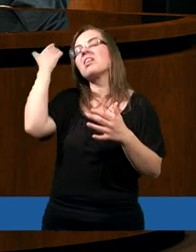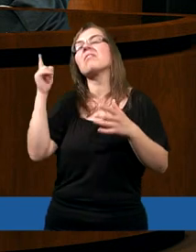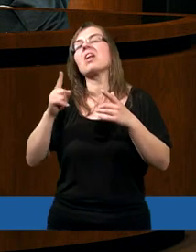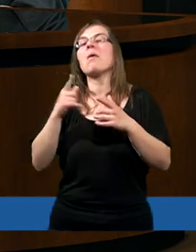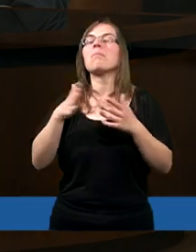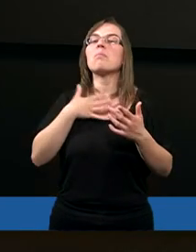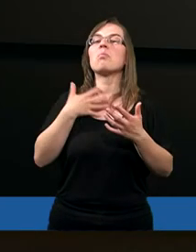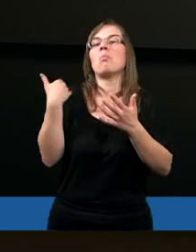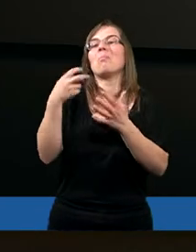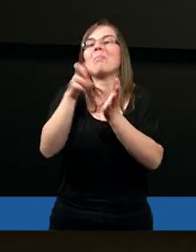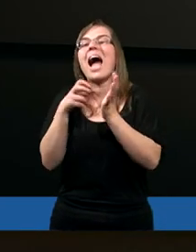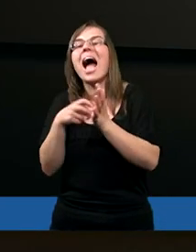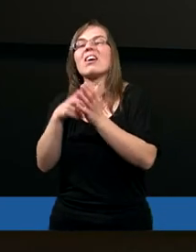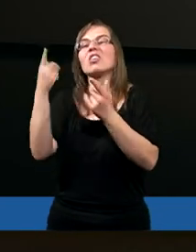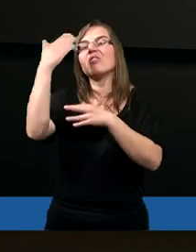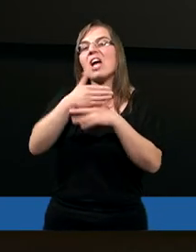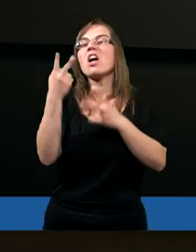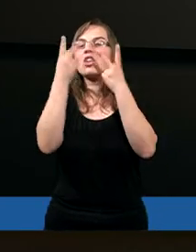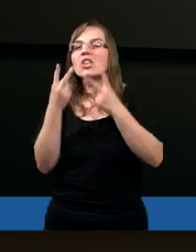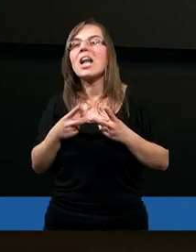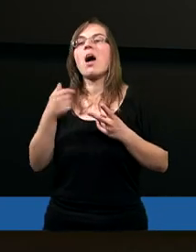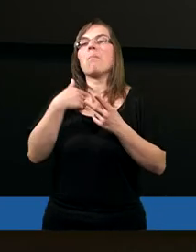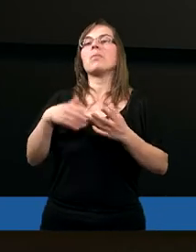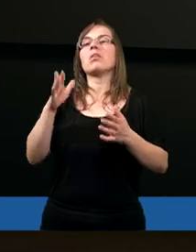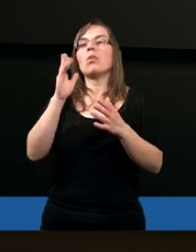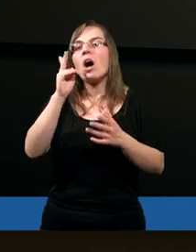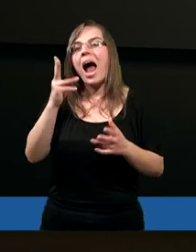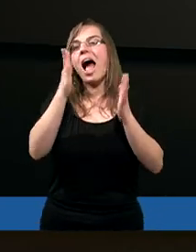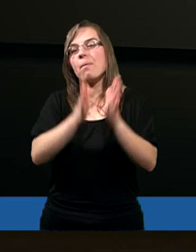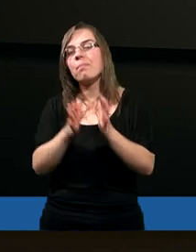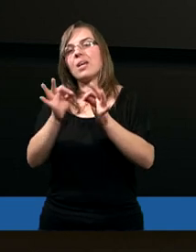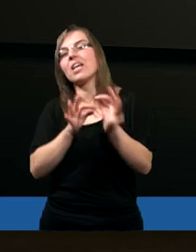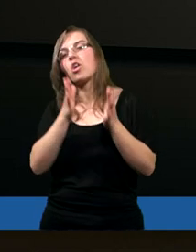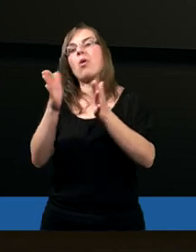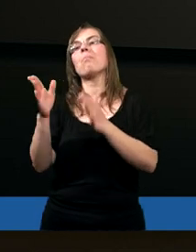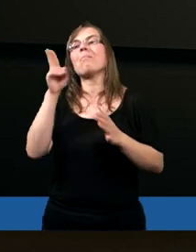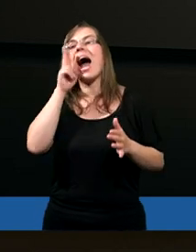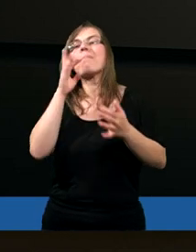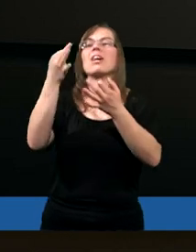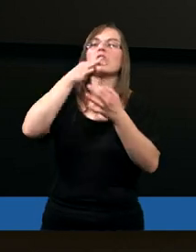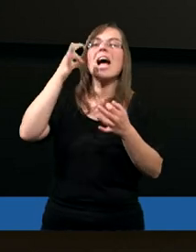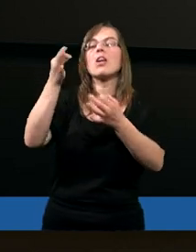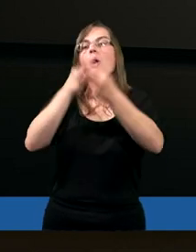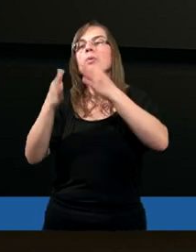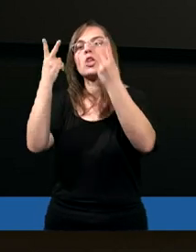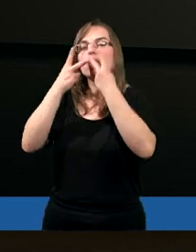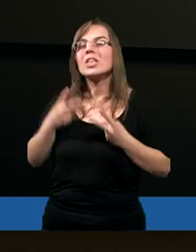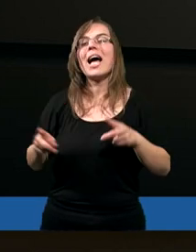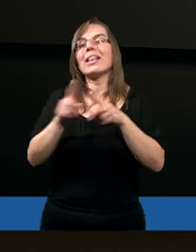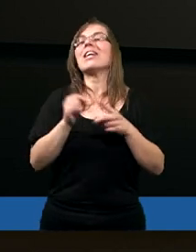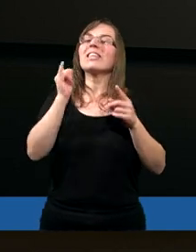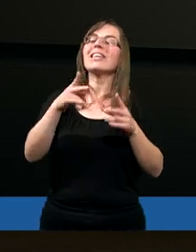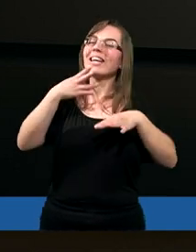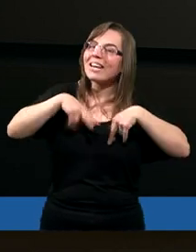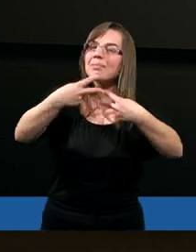Pismo Święte, to babcia zawsze brała mnie do siebie wieczorem i czytała mnie. Historie po historię i mówiła mi o tych historiach i tak